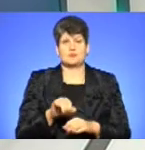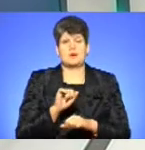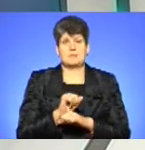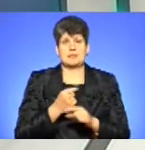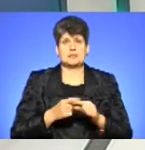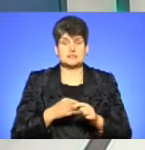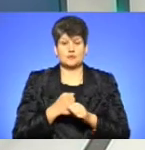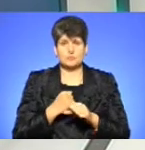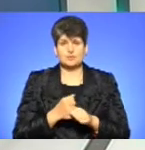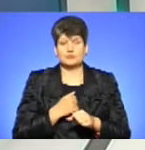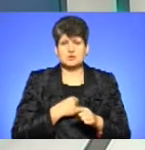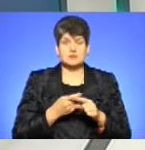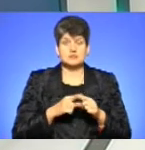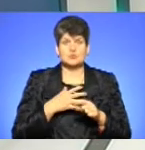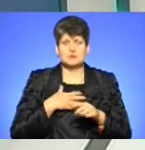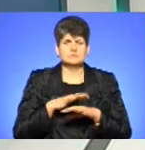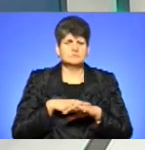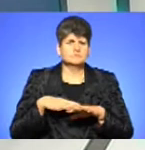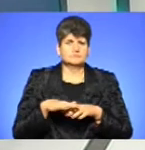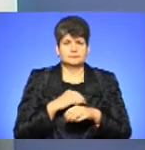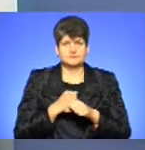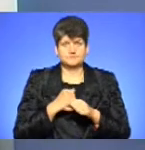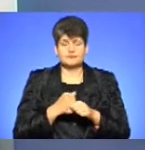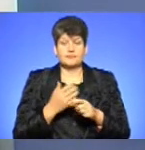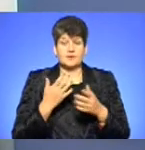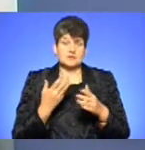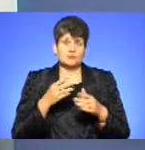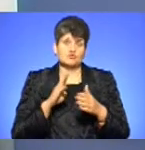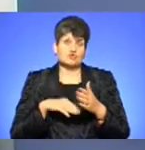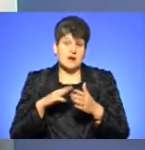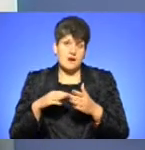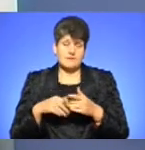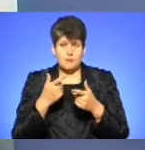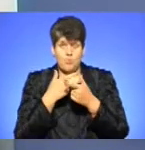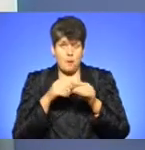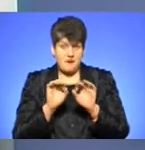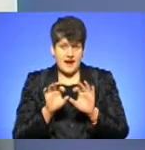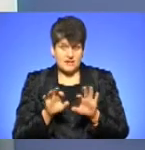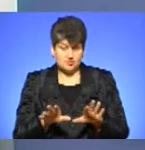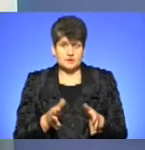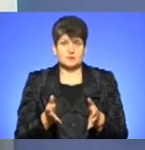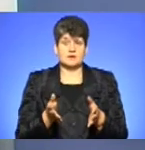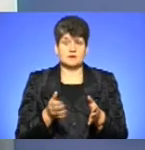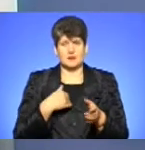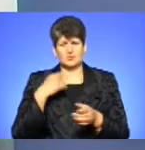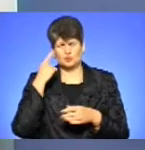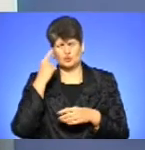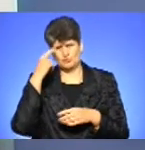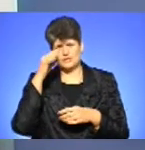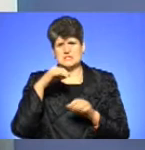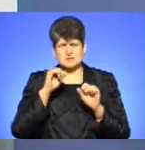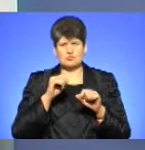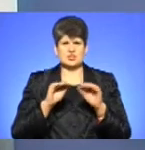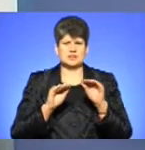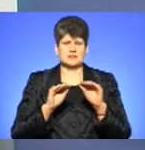робити, бо, на жаль, це в нас робиться дуже масово. А так, я думаю, це будуть штрафи, попередження, і, думаю, поліція буде в змозі